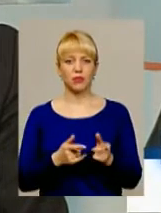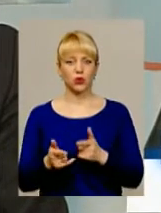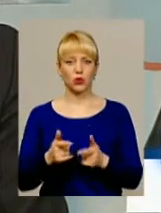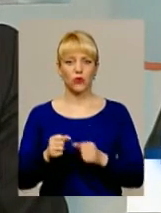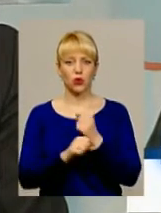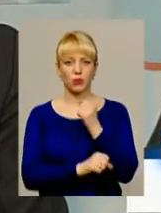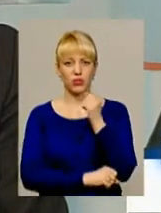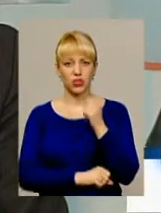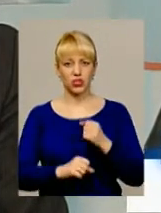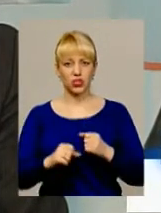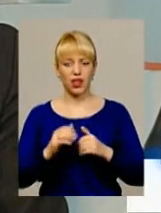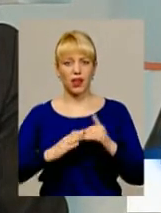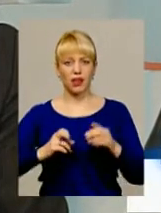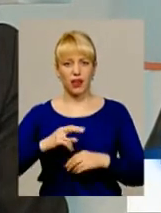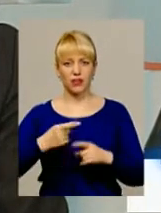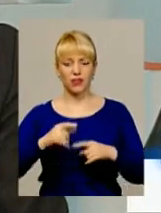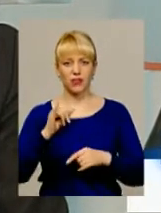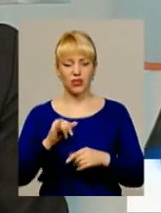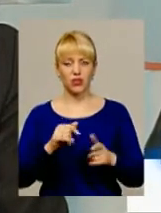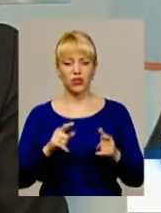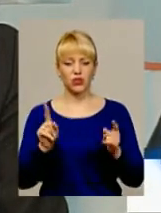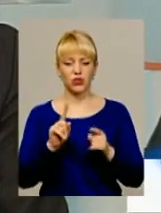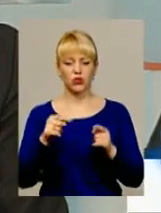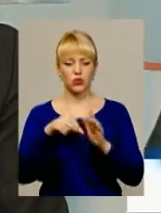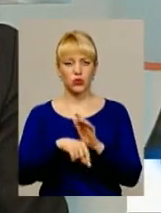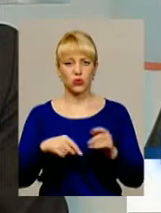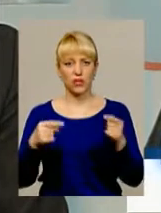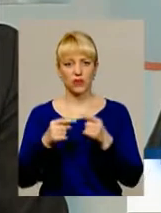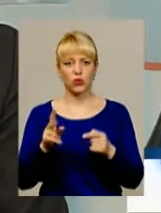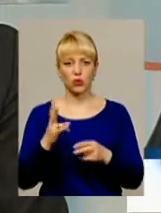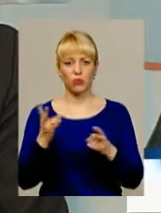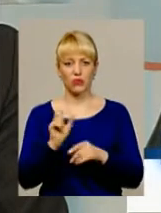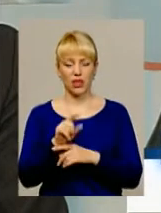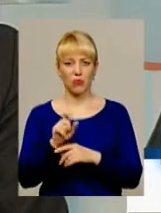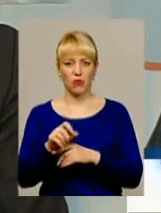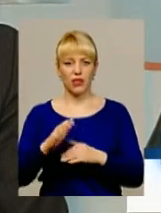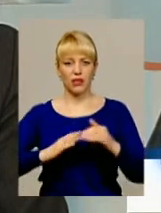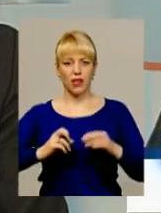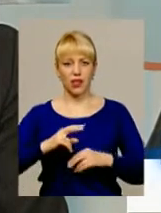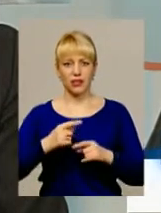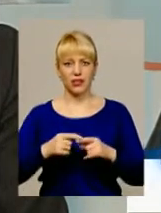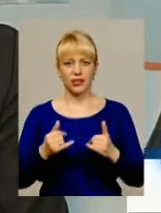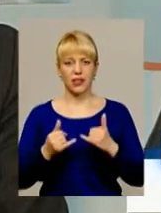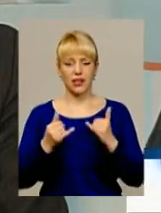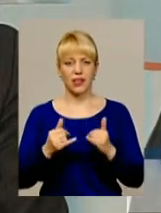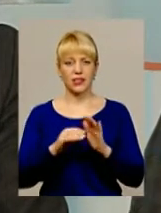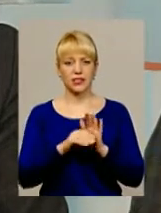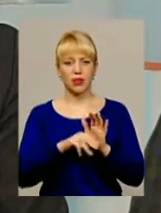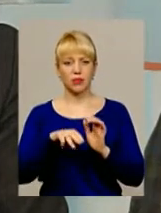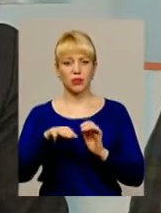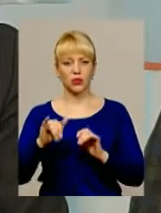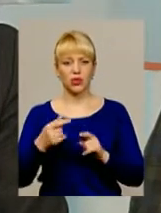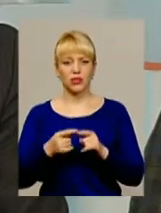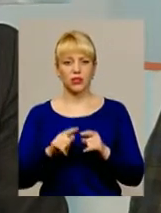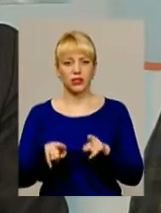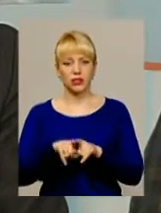робітничих кадрів, що стосується визначення взагалі, хто має замовляти кадри для системи профтехосвіти. Тобто вводяться